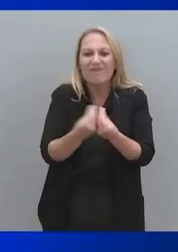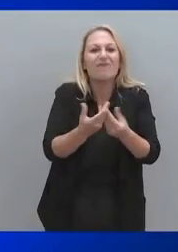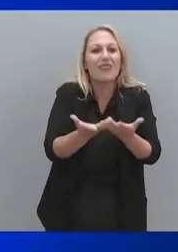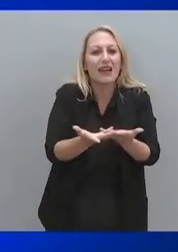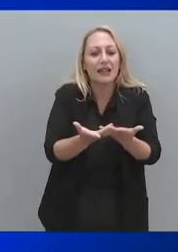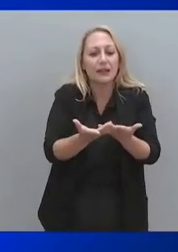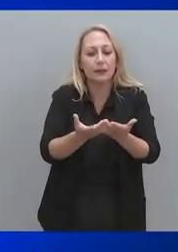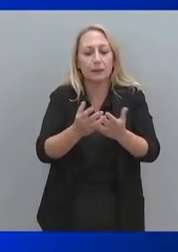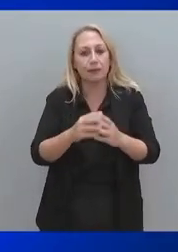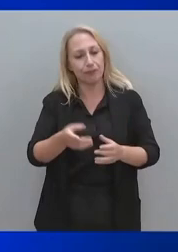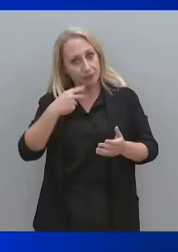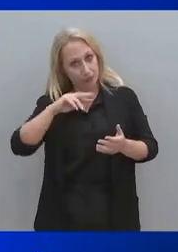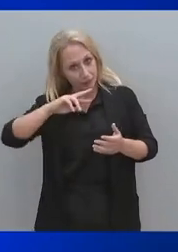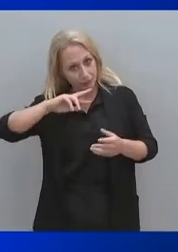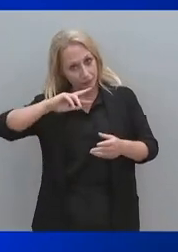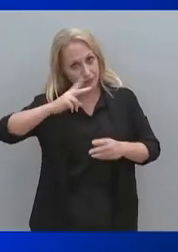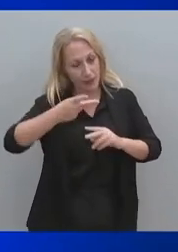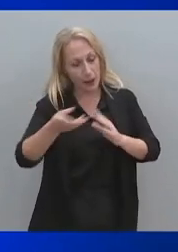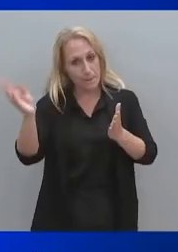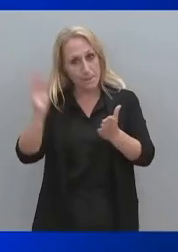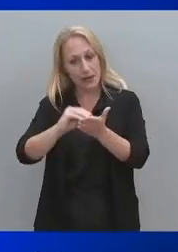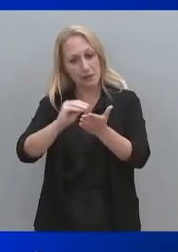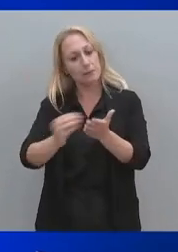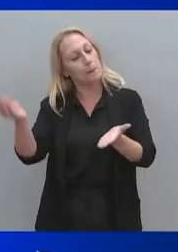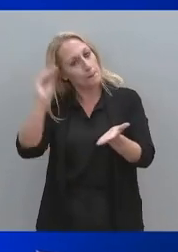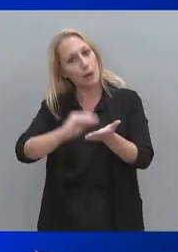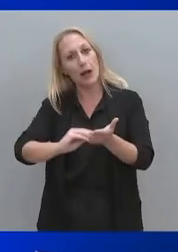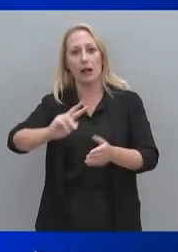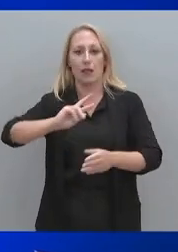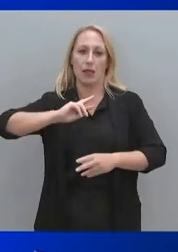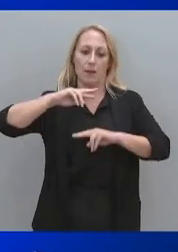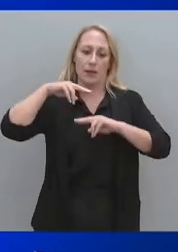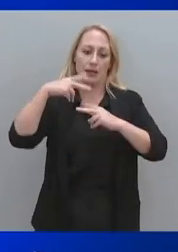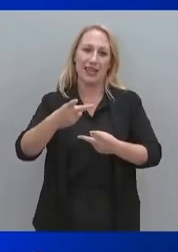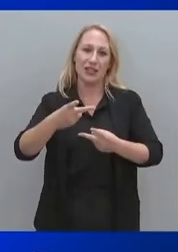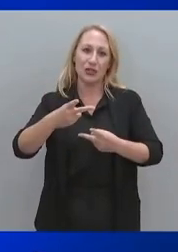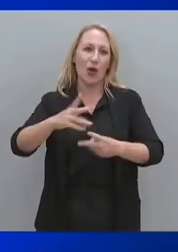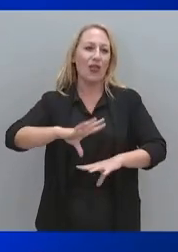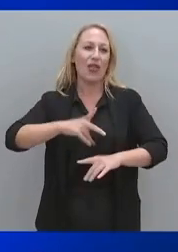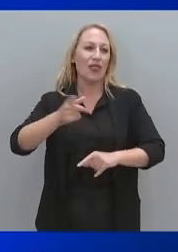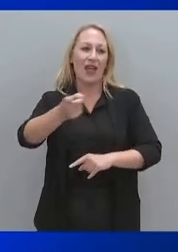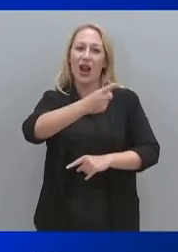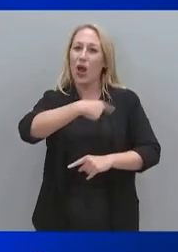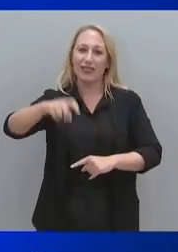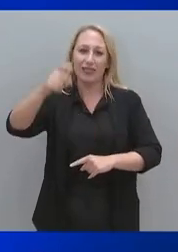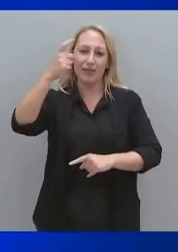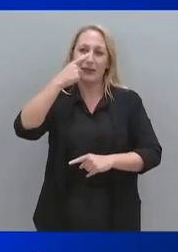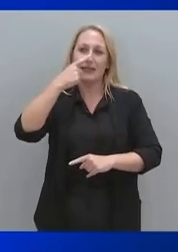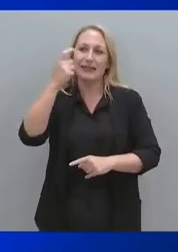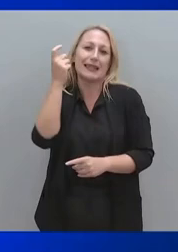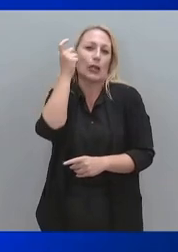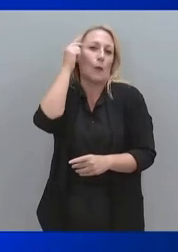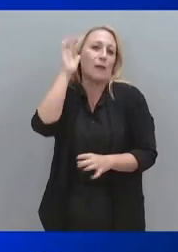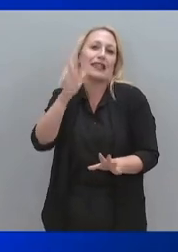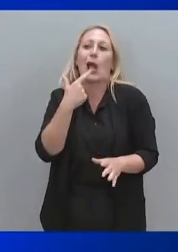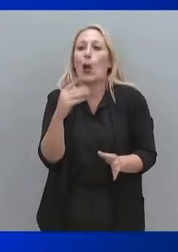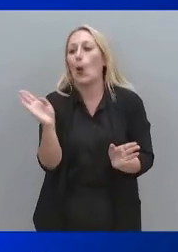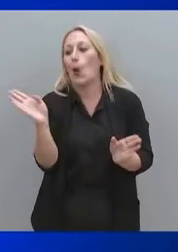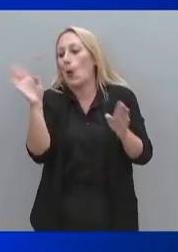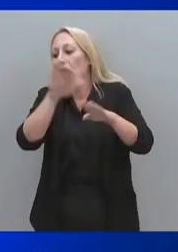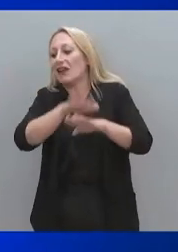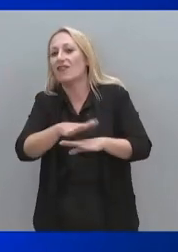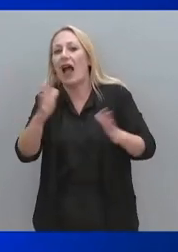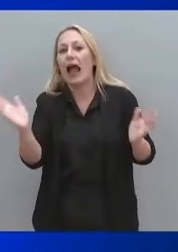ζήτημα αυτό, αλλά θα επανέλθω για να μην δοθεί η εντύπωση ότι έχω σκοπό να αποκρύψω